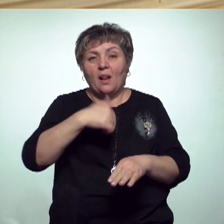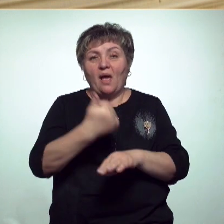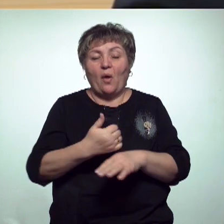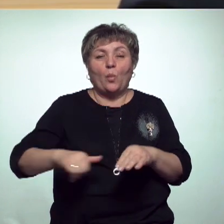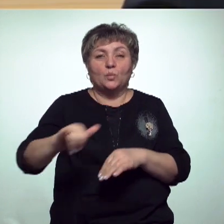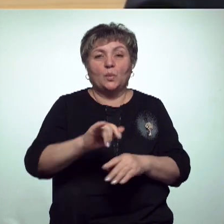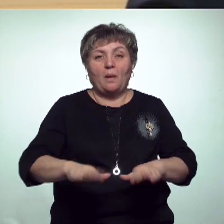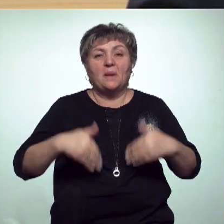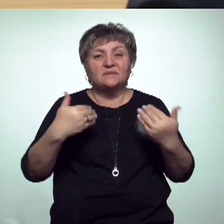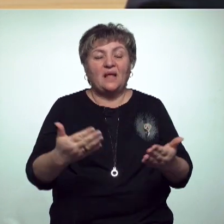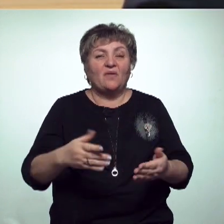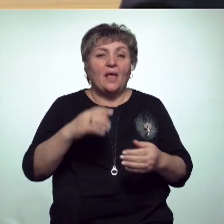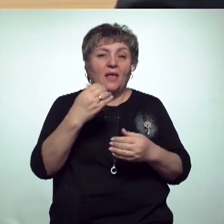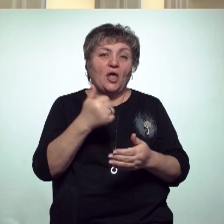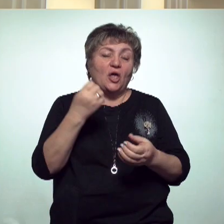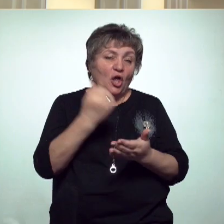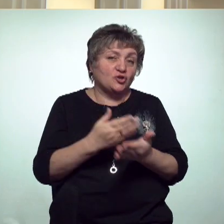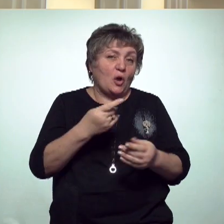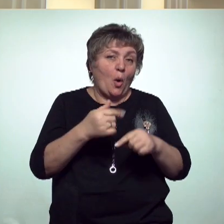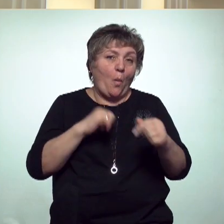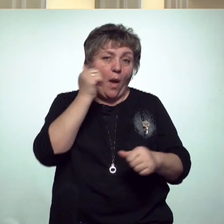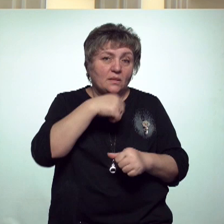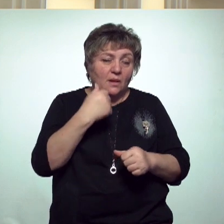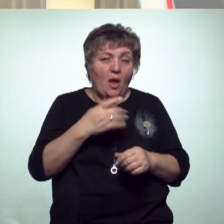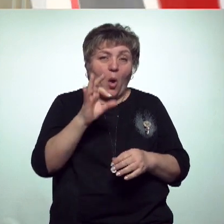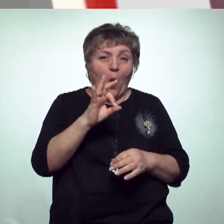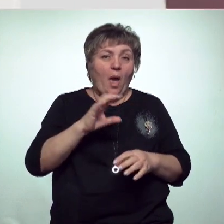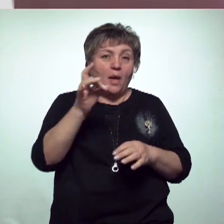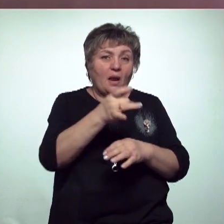представил ежегодный доклад о положении дел в республике.